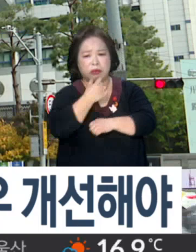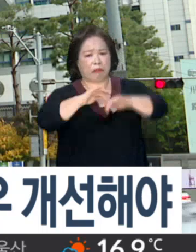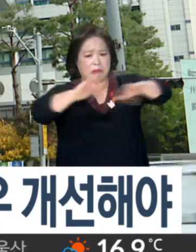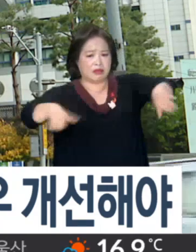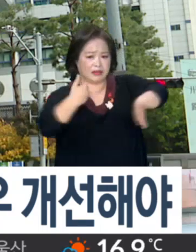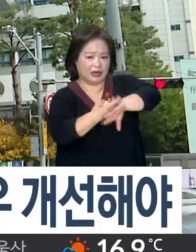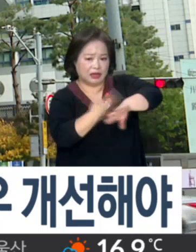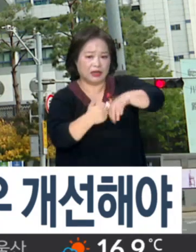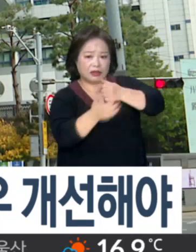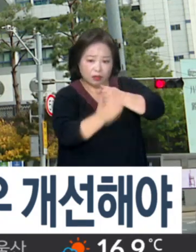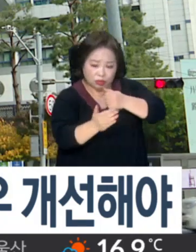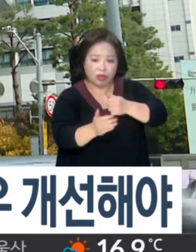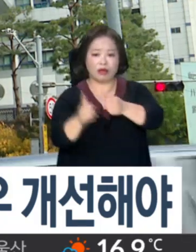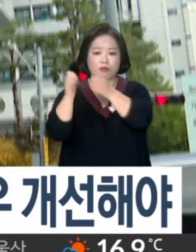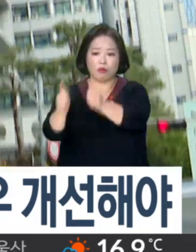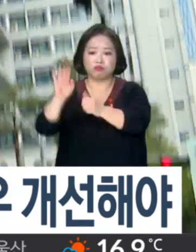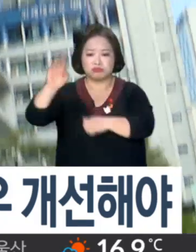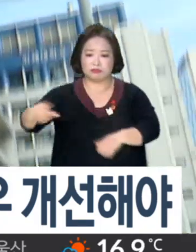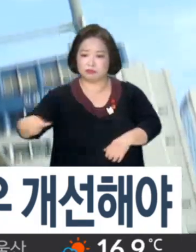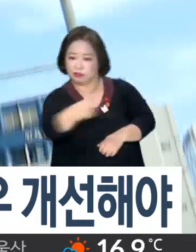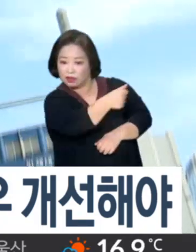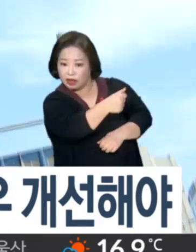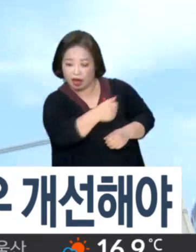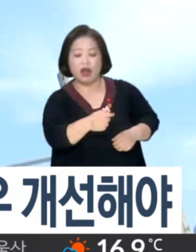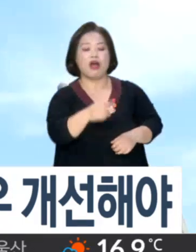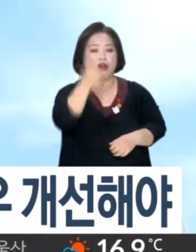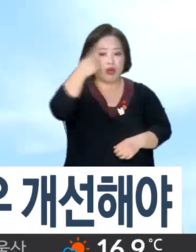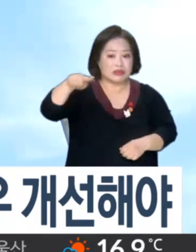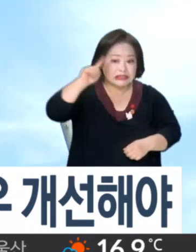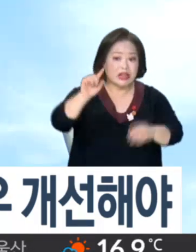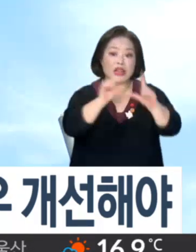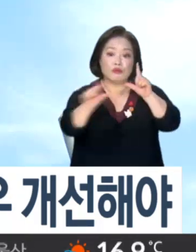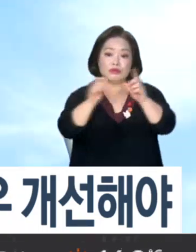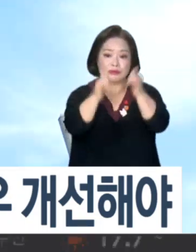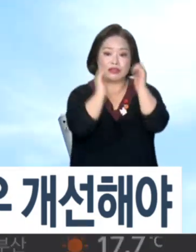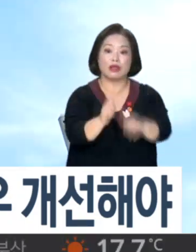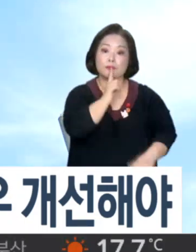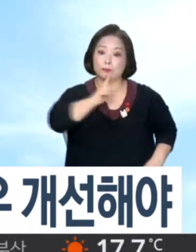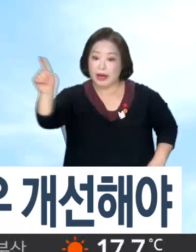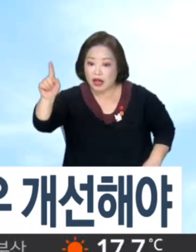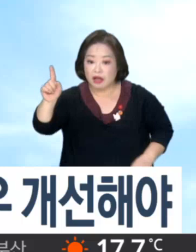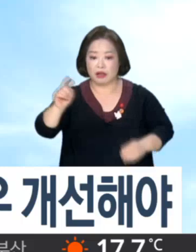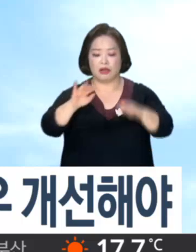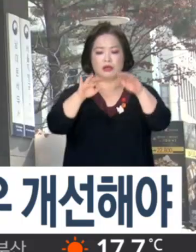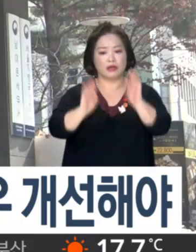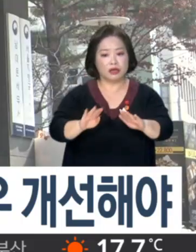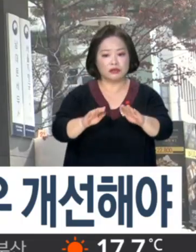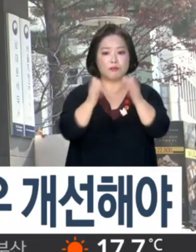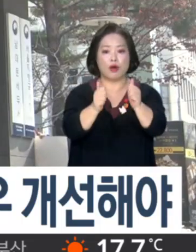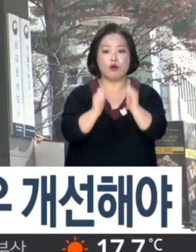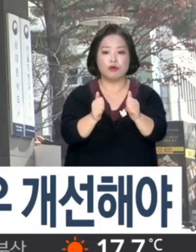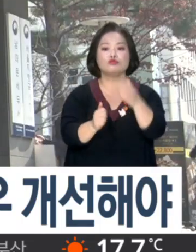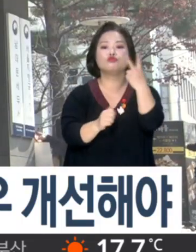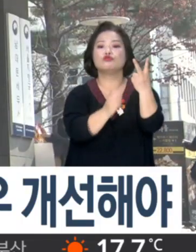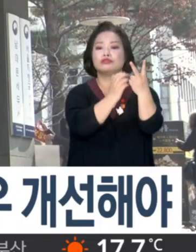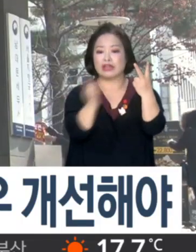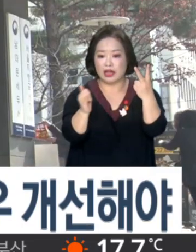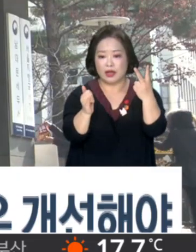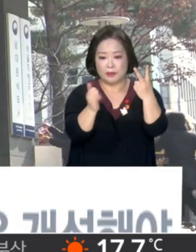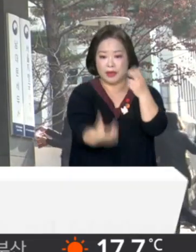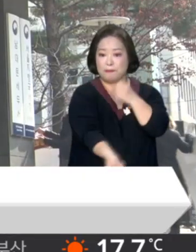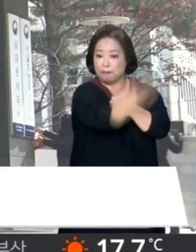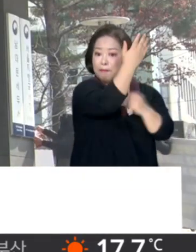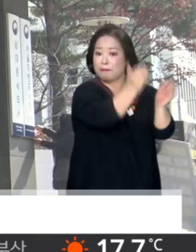심사에 회부하지 않았습니다. 이에 러시아인 일부가 행정소송을 냈고 지난 2월 법원이 2명에게 승소